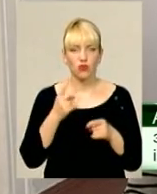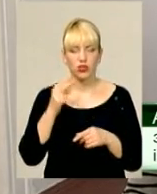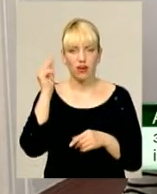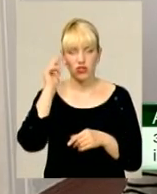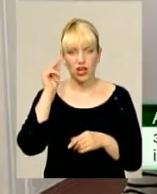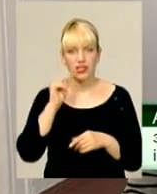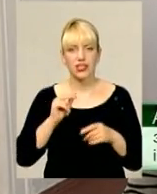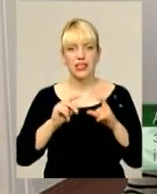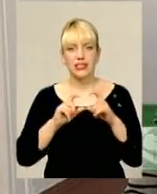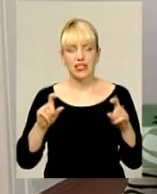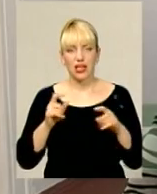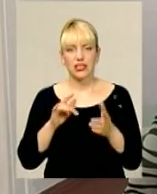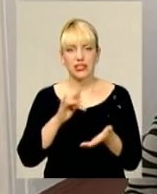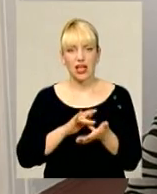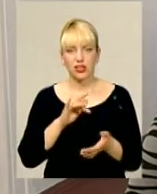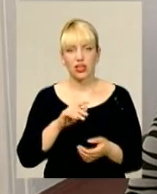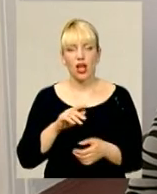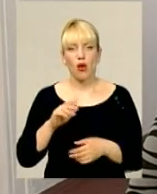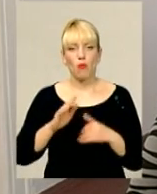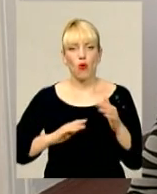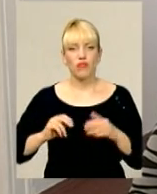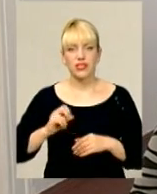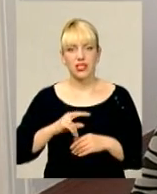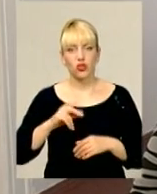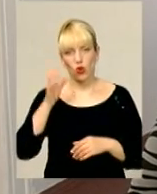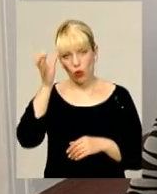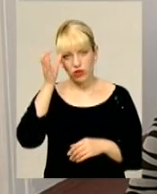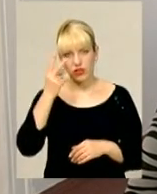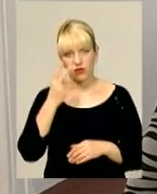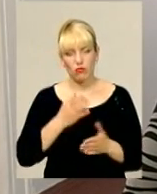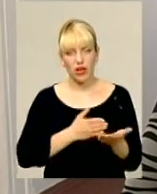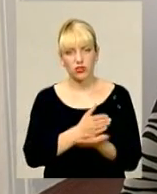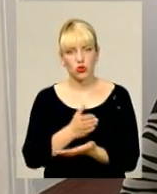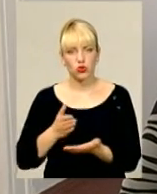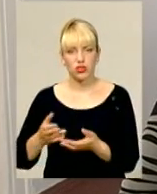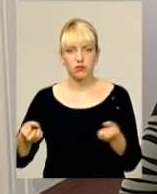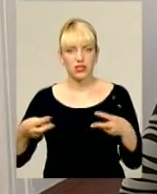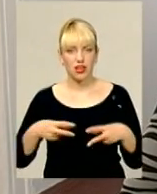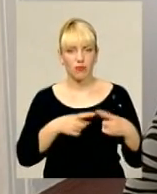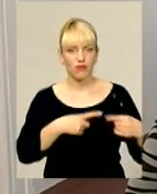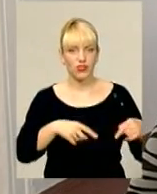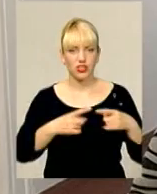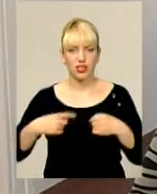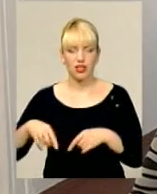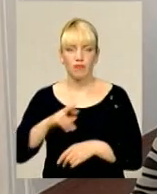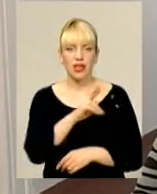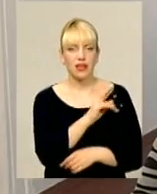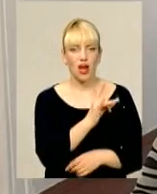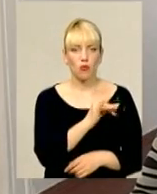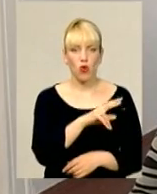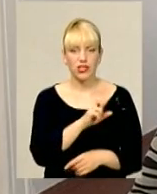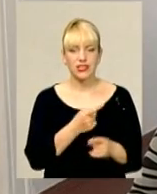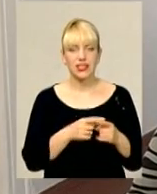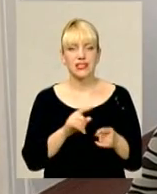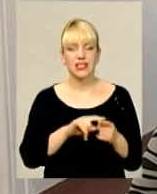Центр професійної освіти з двома структурними спеціалізованими відділеннями. Ярмолинці як районний